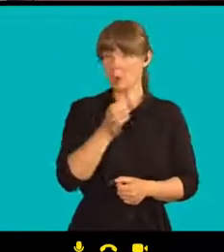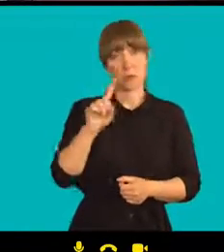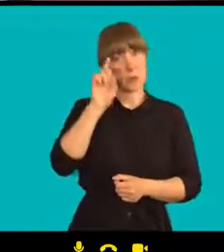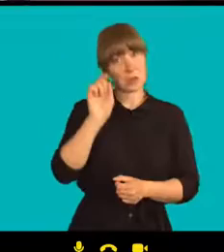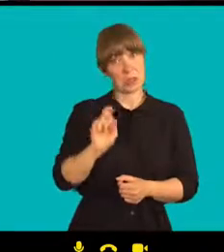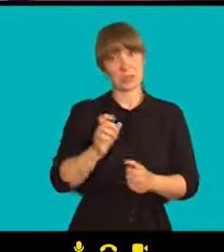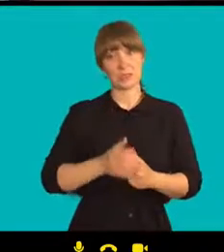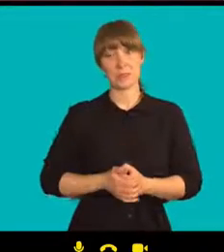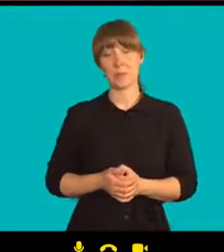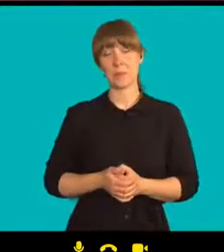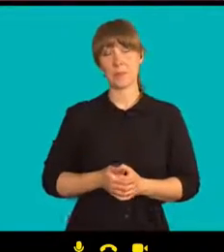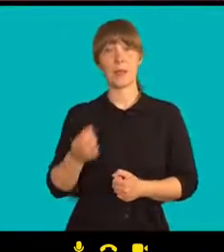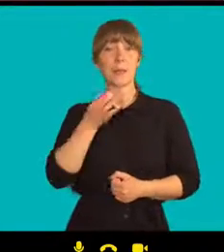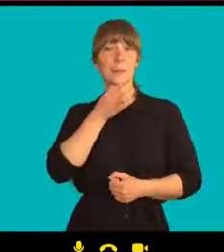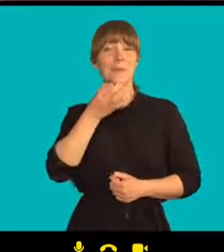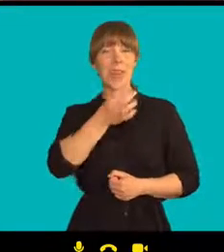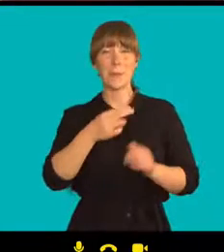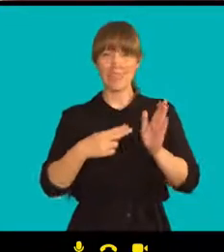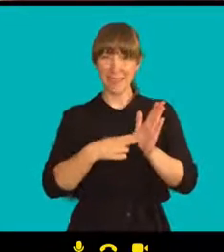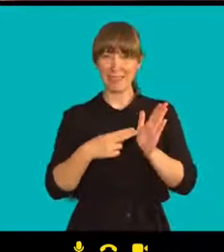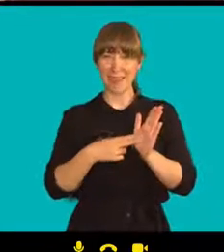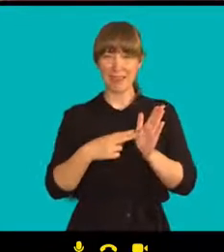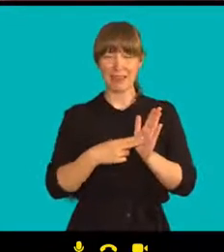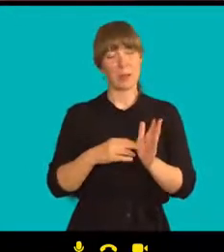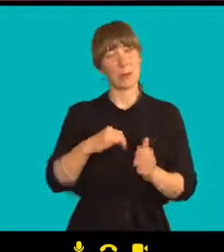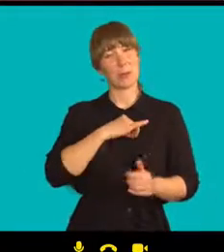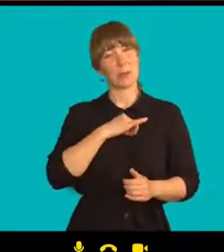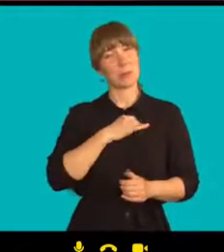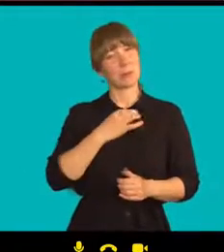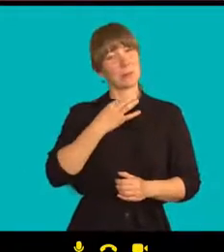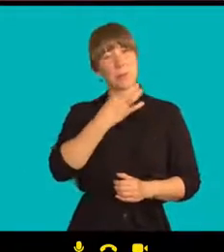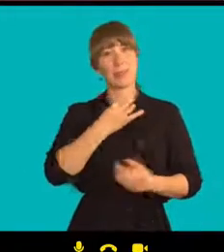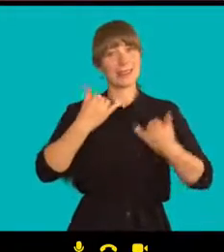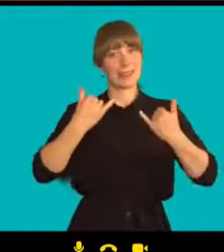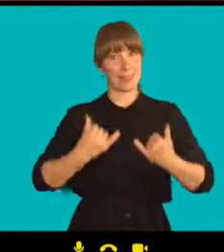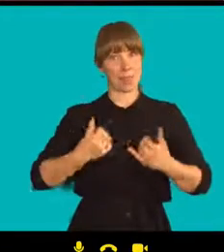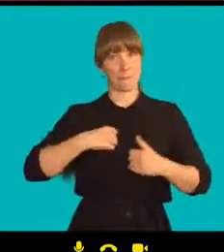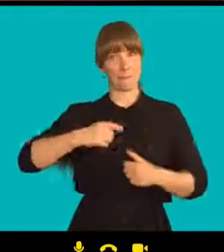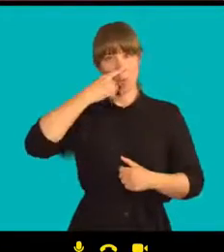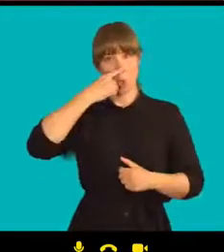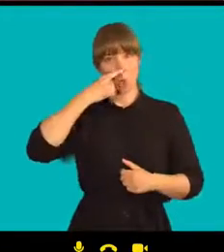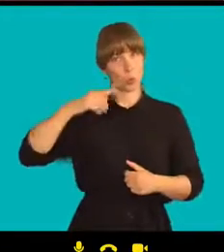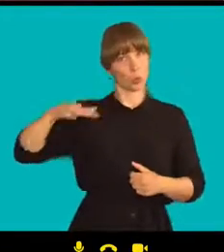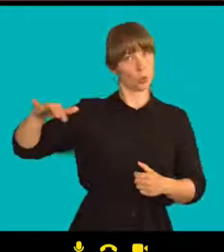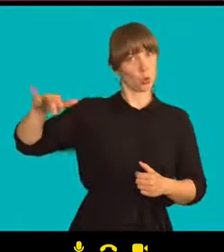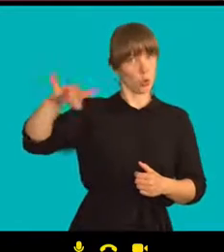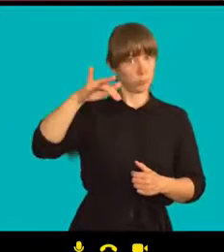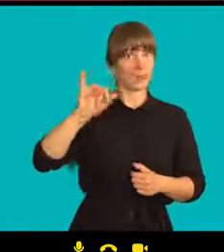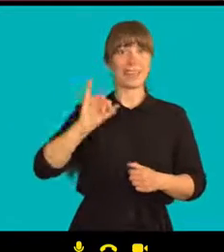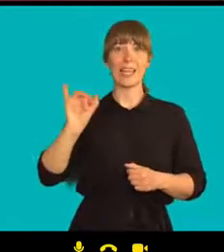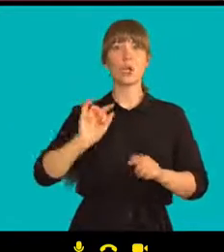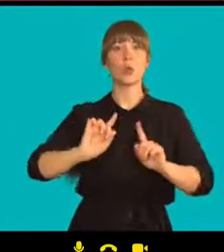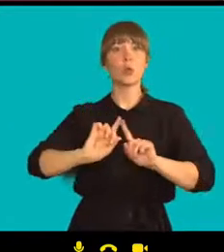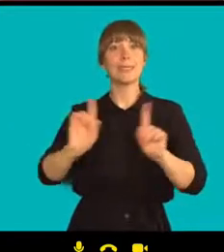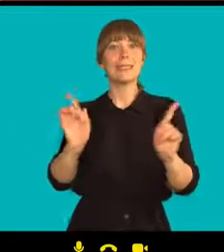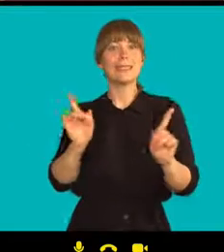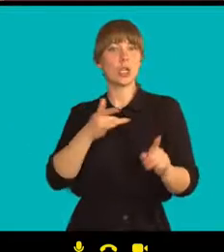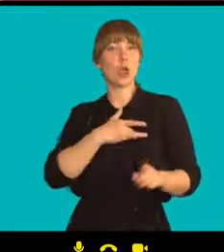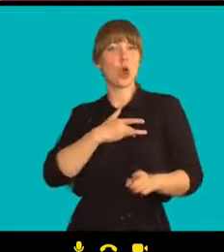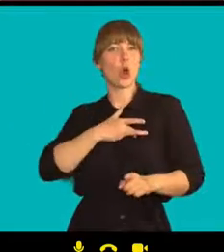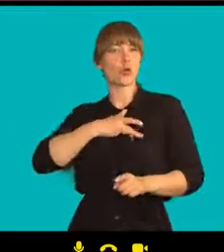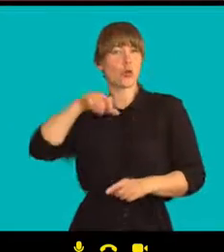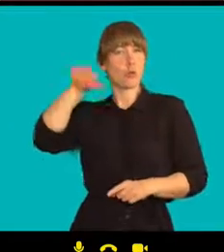Natálio, jsou vlastně v Bělorusku teď nějaké silné autority, které by dokázaly tu zemi